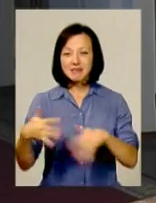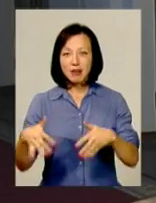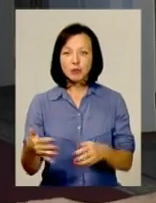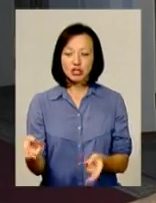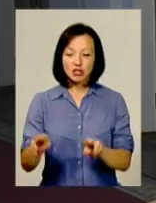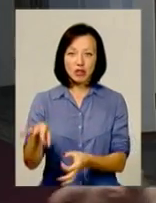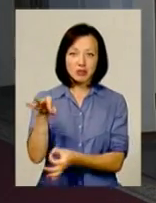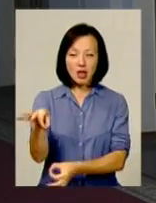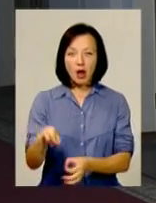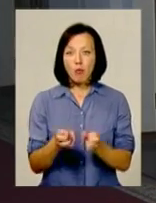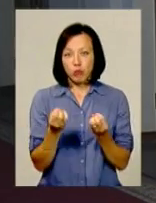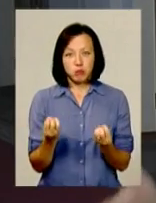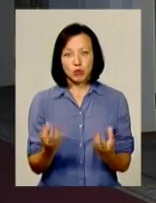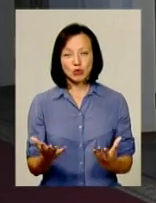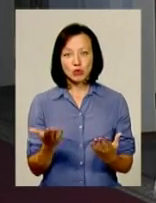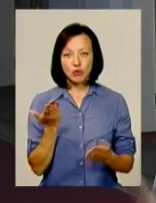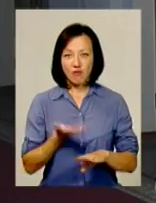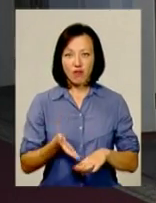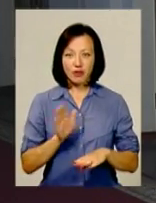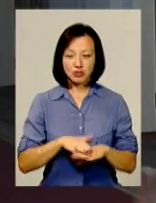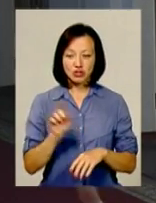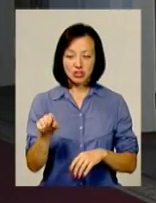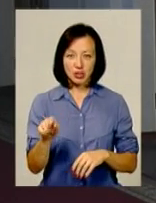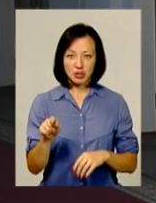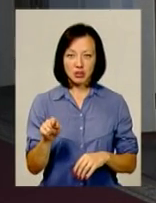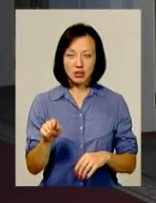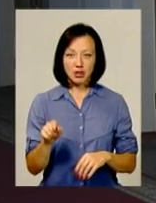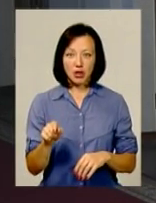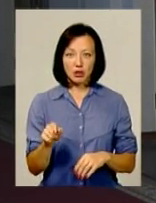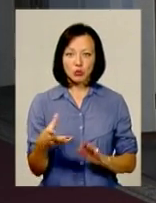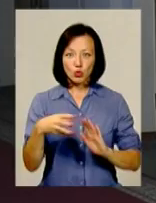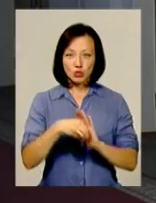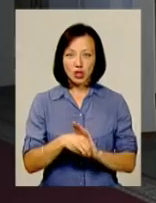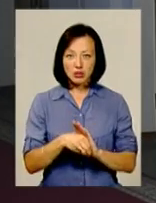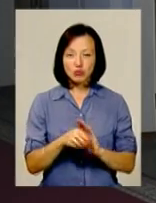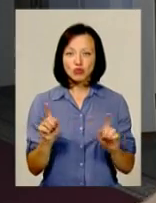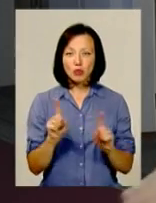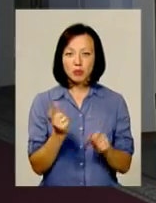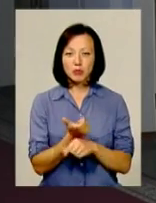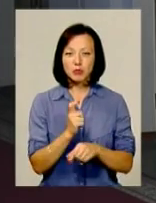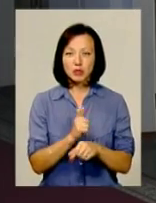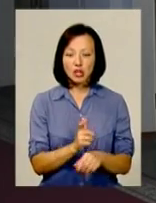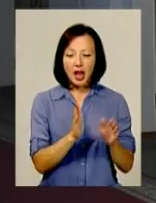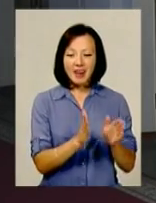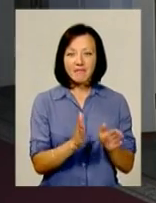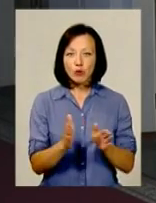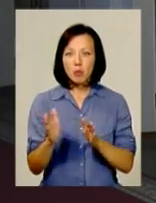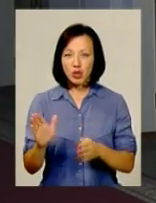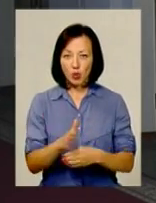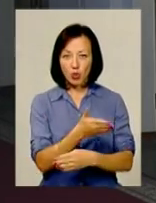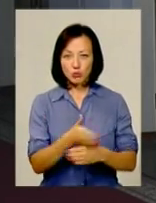залишаються в стороні, і тоді просто, наприклад, ну є важче їх все ж таки долучати до громадян, щоб більше рівномірно розподіляти